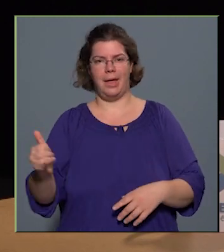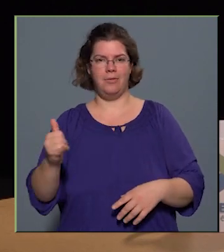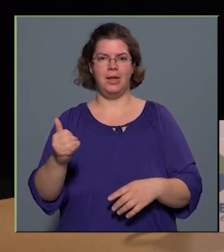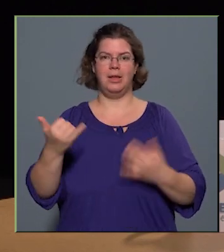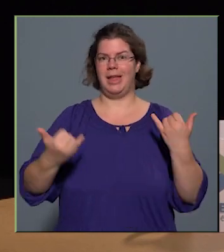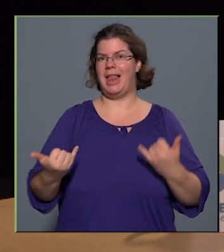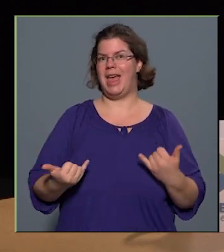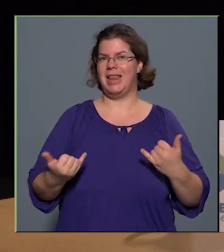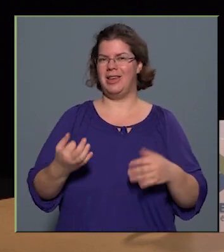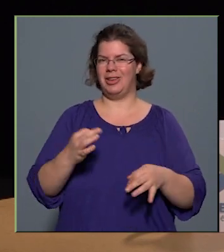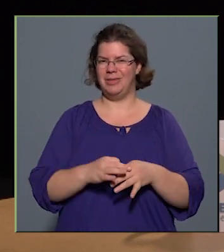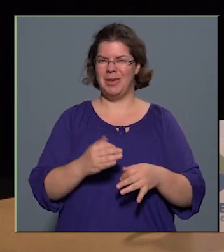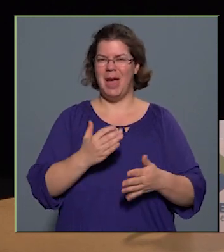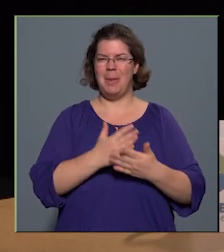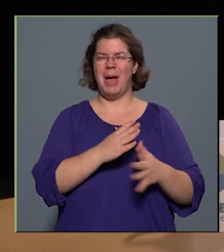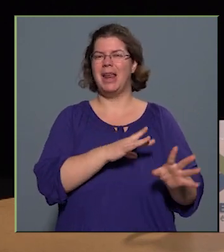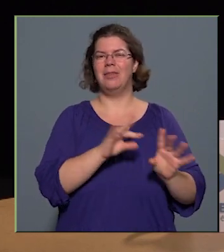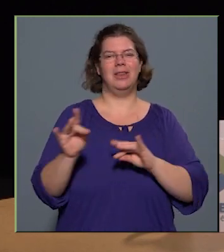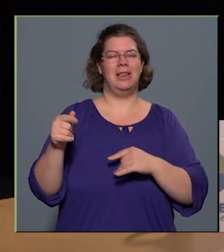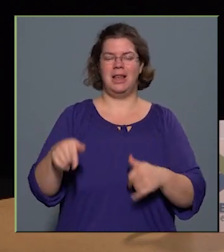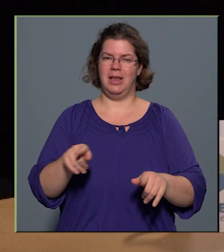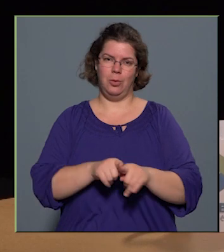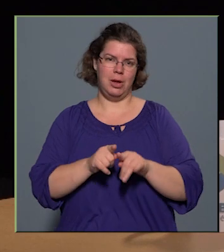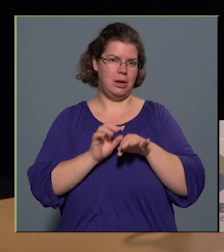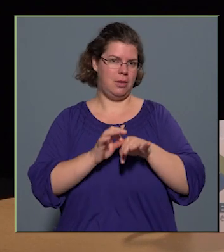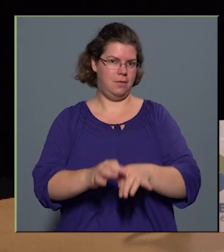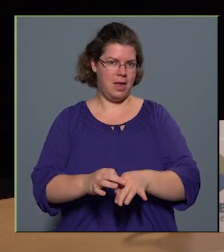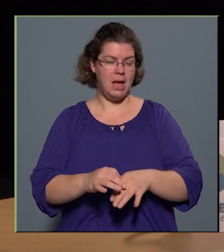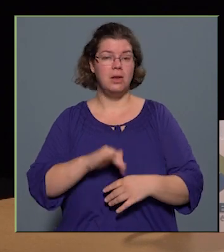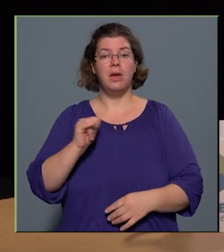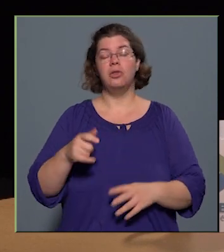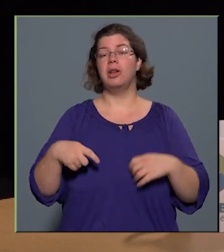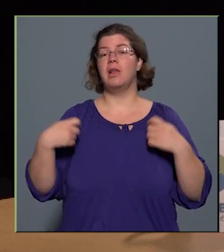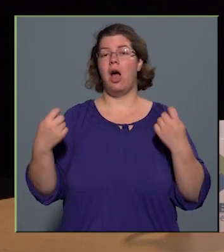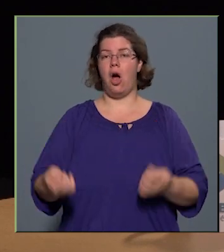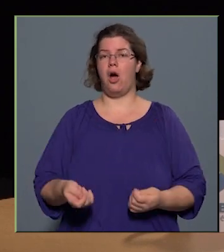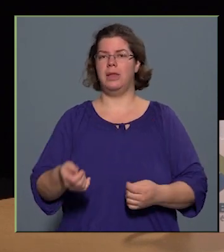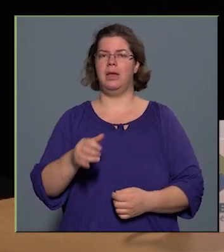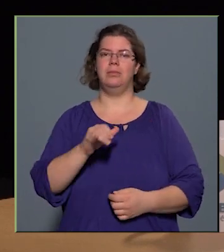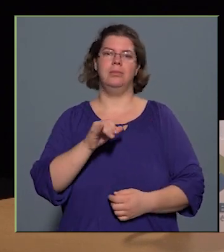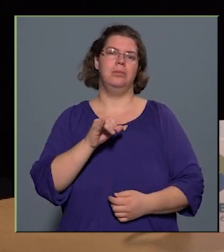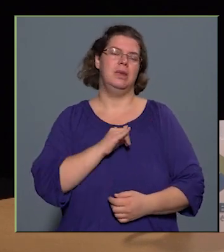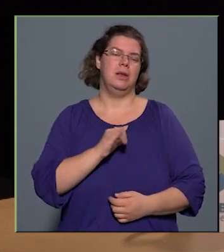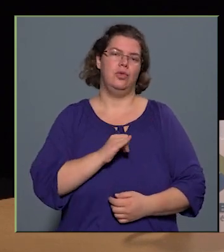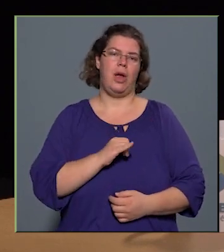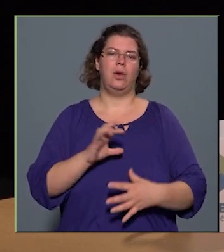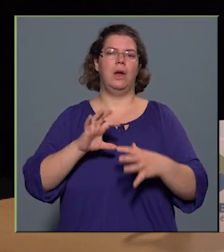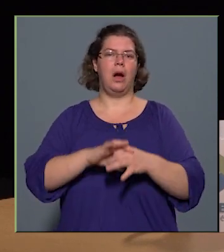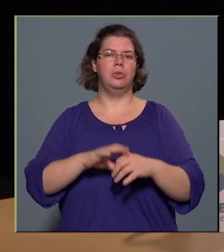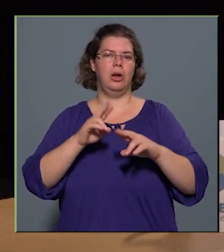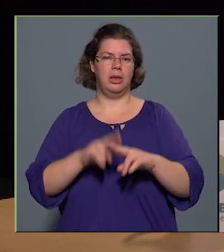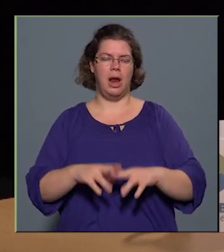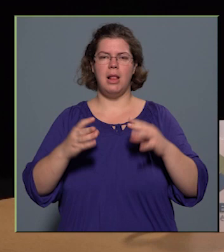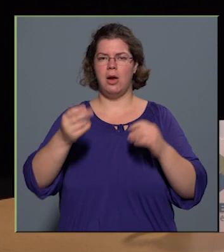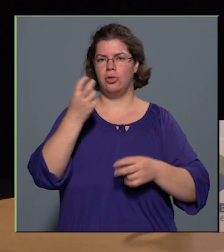vagy jelen esetben ugye már évtizedig ugyanaz a vezető, és ez ad egy biztonságot, a kapcsolatrendszer az nagyon